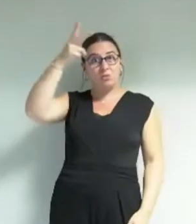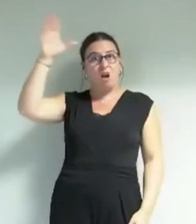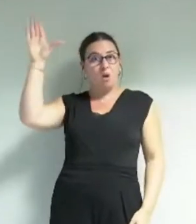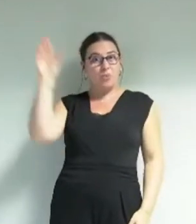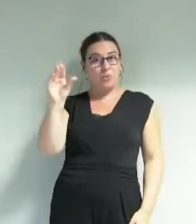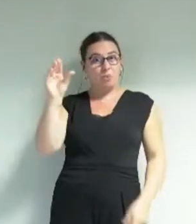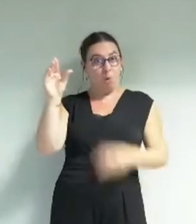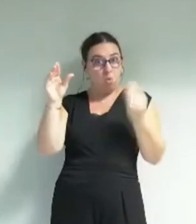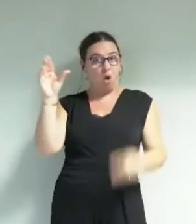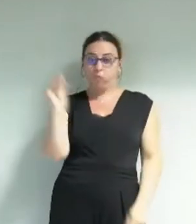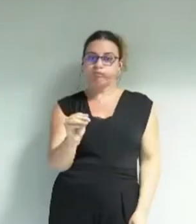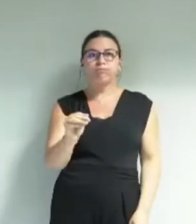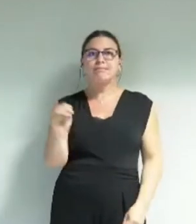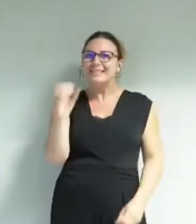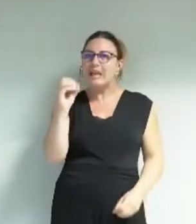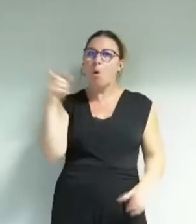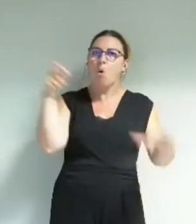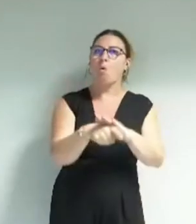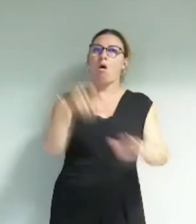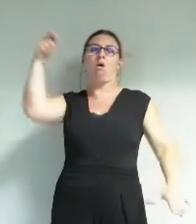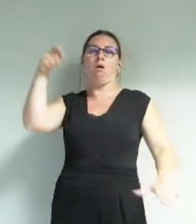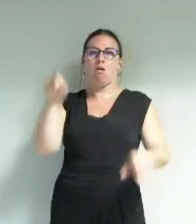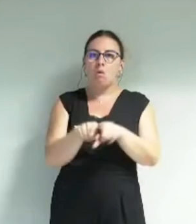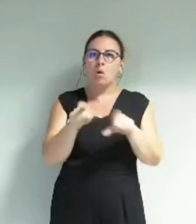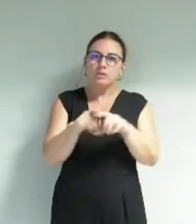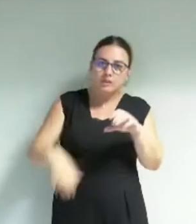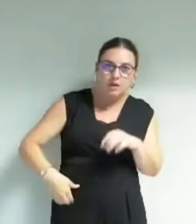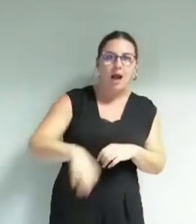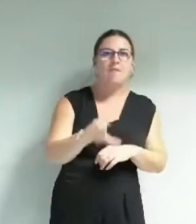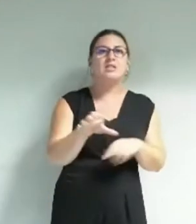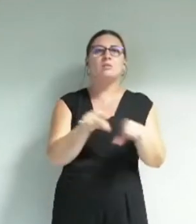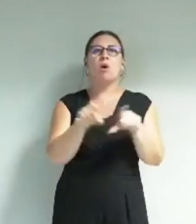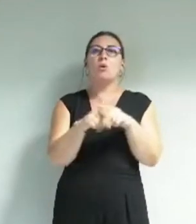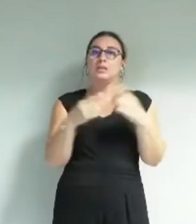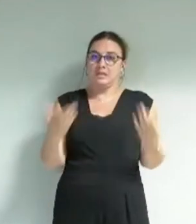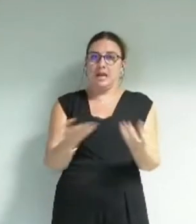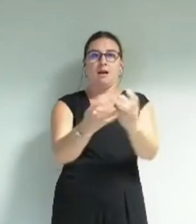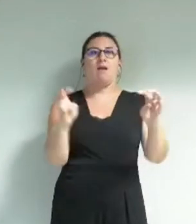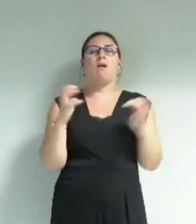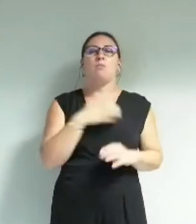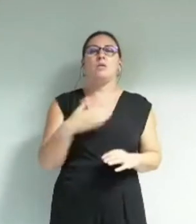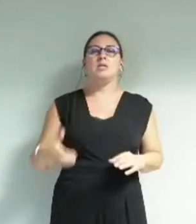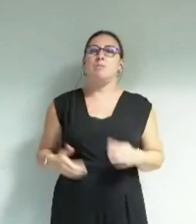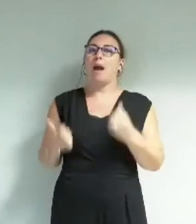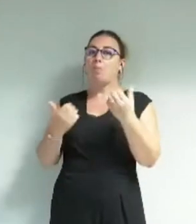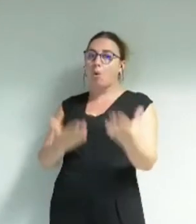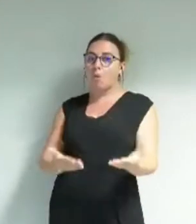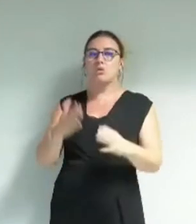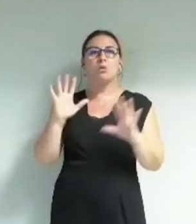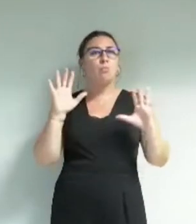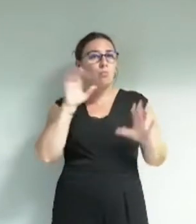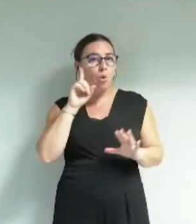voire supprimé leur subvention à cet équipement et une subvention d'investissement proposée ce soir au conseil municipal pour permettre la